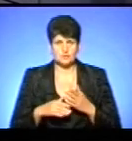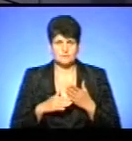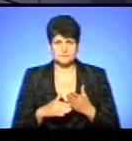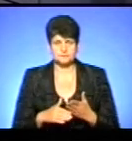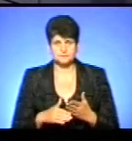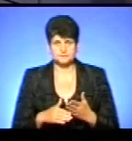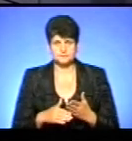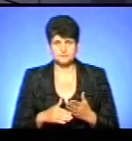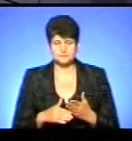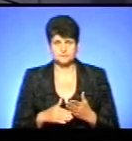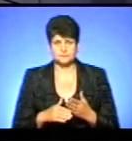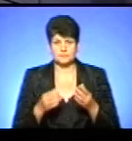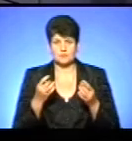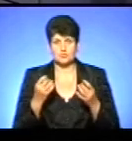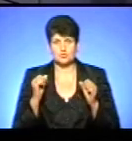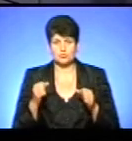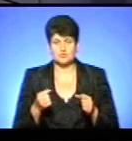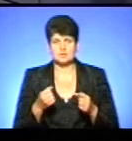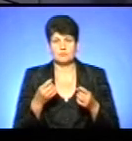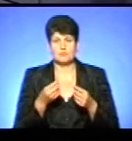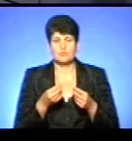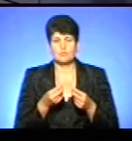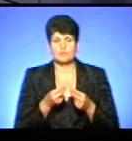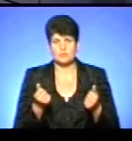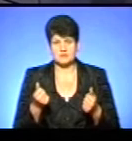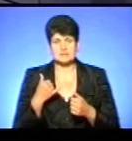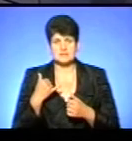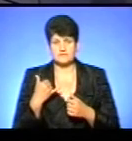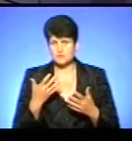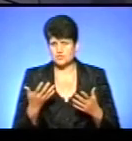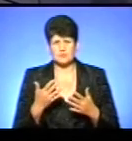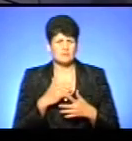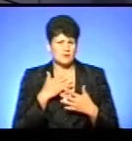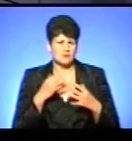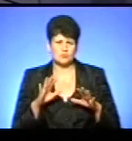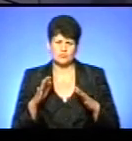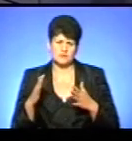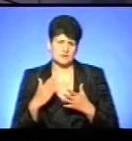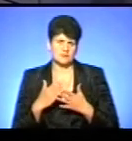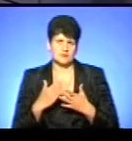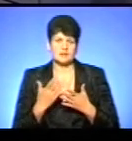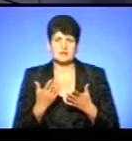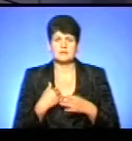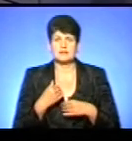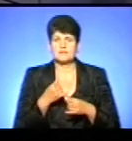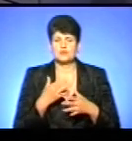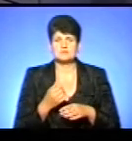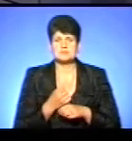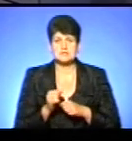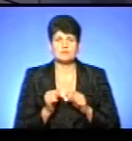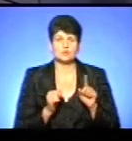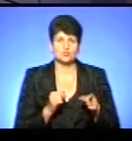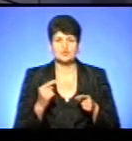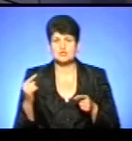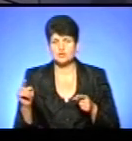допомоги, просто може пропасти зв'язок. Тобто, є дуже багато нюансів, які, скажімо так, ми не можемо заставити ту чи іншу